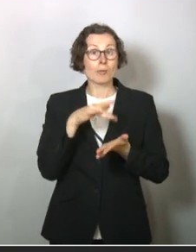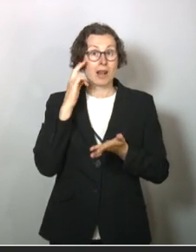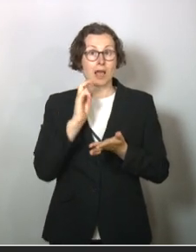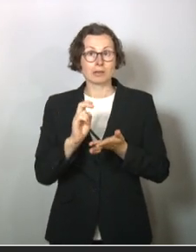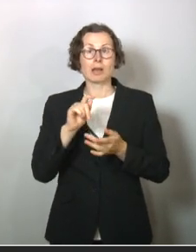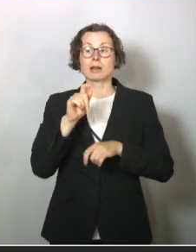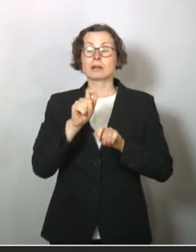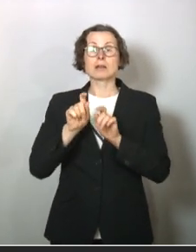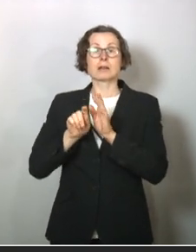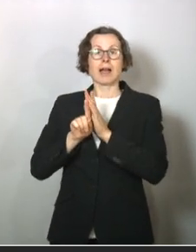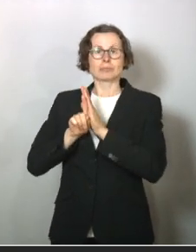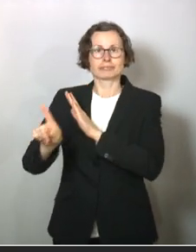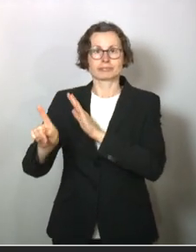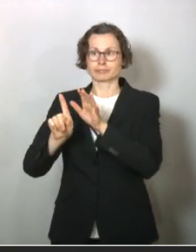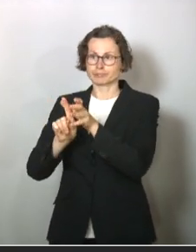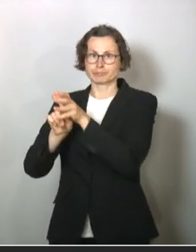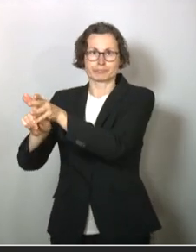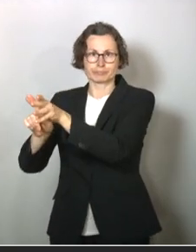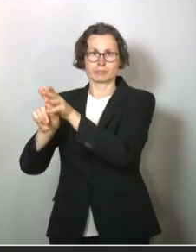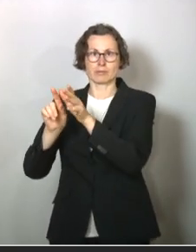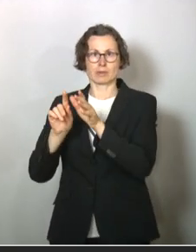Ausgrenzung, Isolierung der Erkrankten,